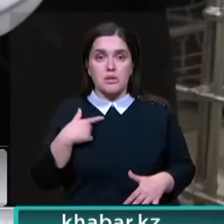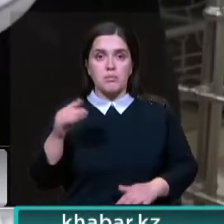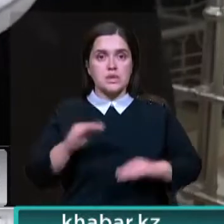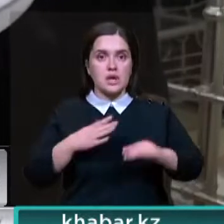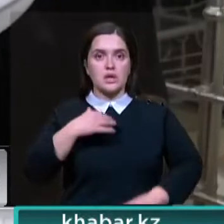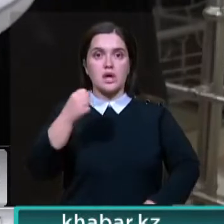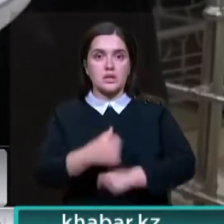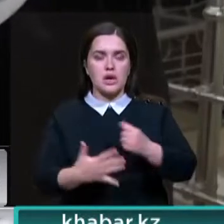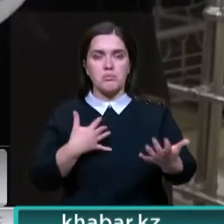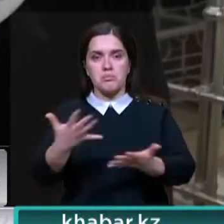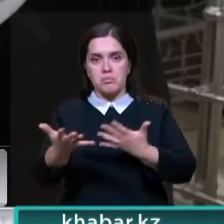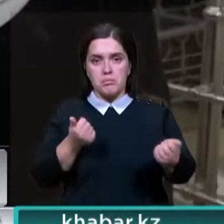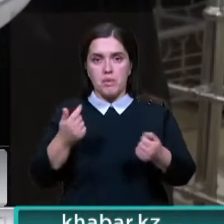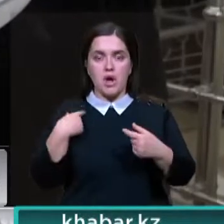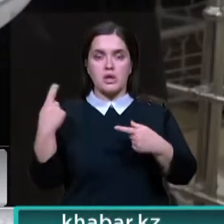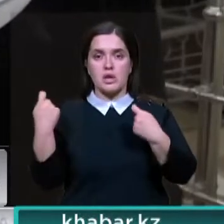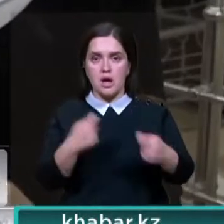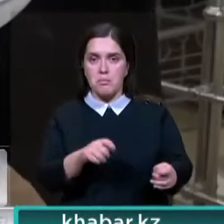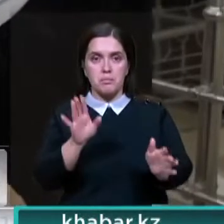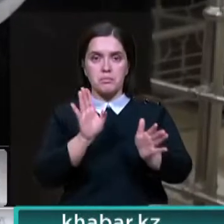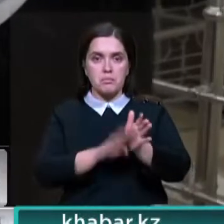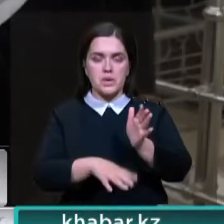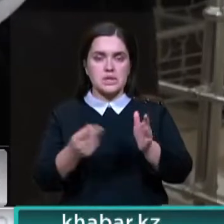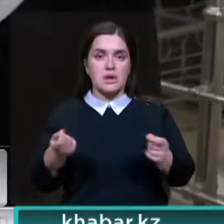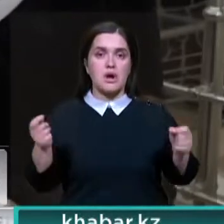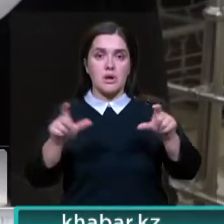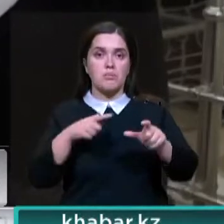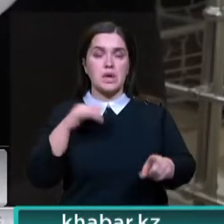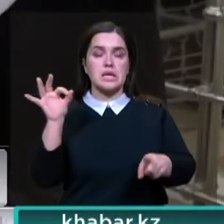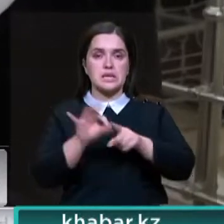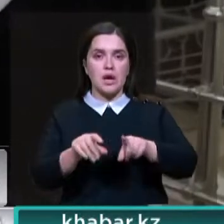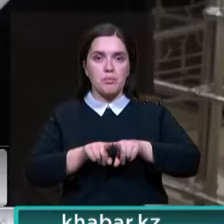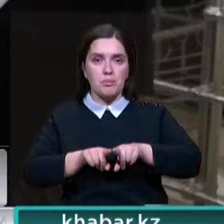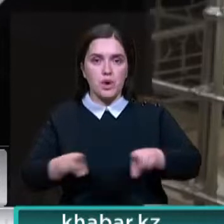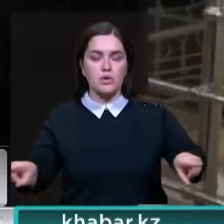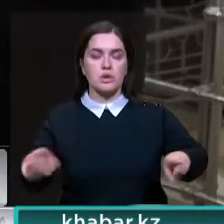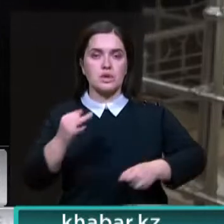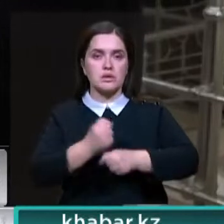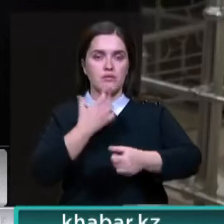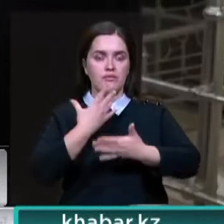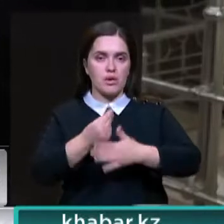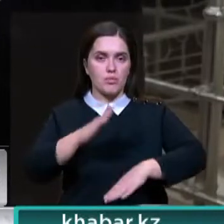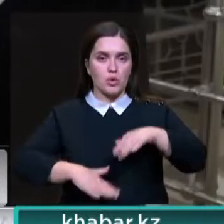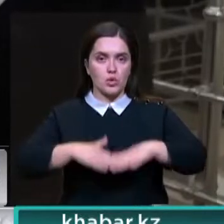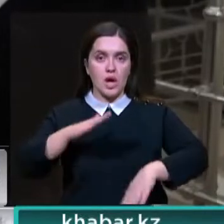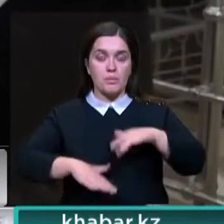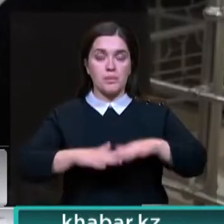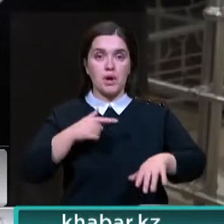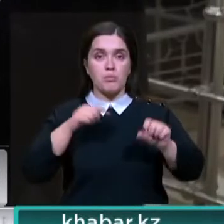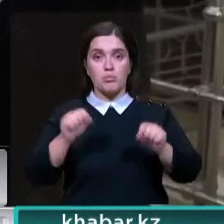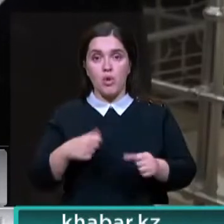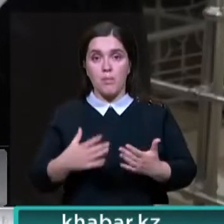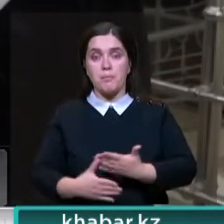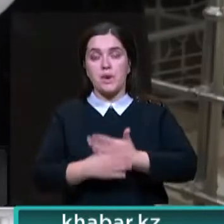центр. Мы принимаем их работы на реализацию без каких-либо накруток. Наша цель – популяризировать товары, изготовленные своими руками. Таким образом, мы можем их